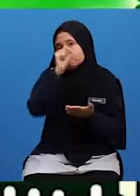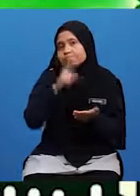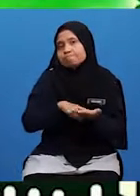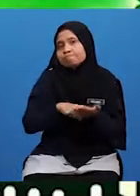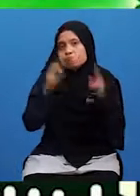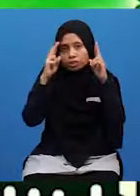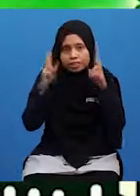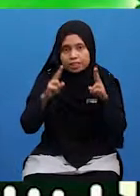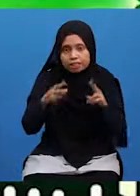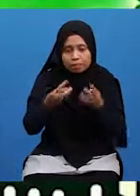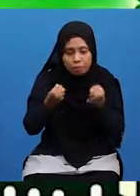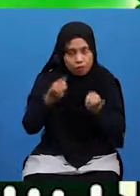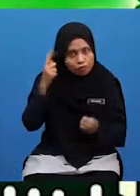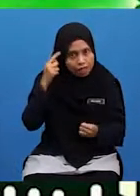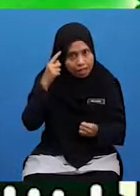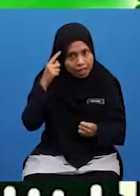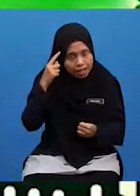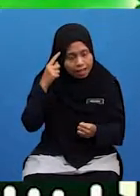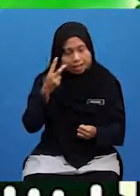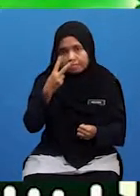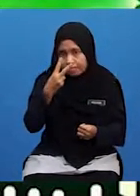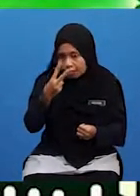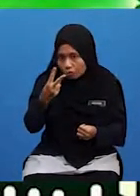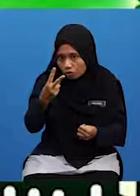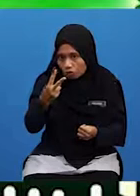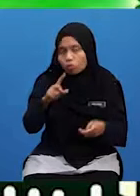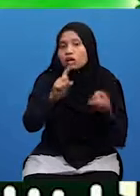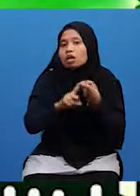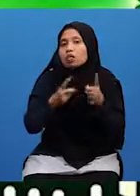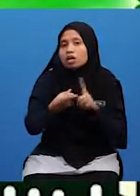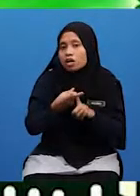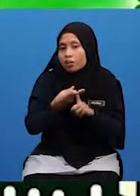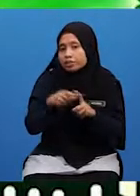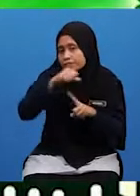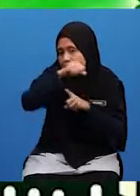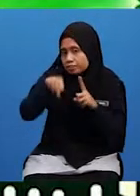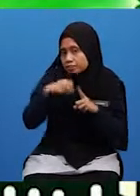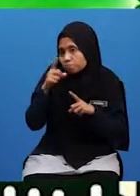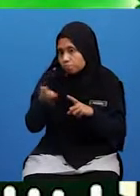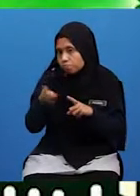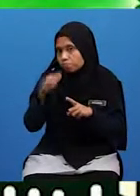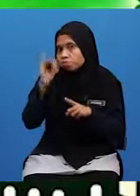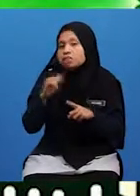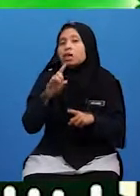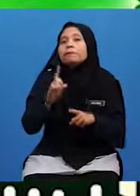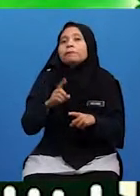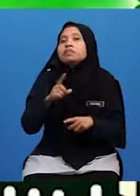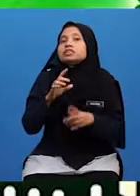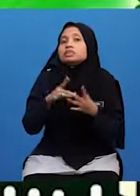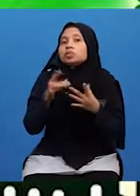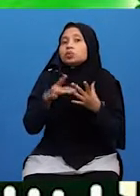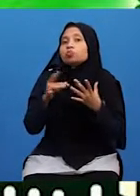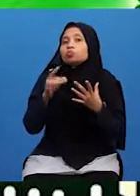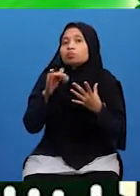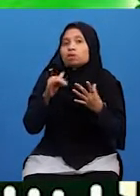Ini Ustazah Nak Murid-murid Fikir Dan Perhatikan Kawan-kawan Di Sekeliling Kamu Yang Mana Satu Boleh